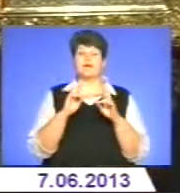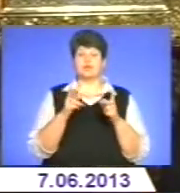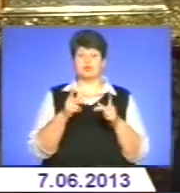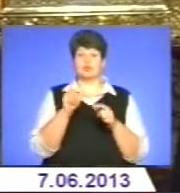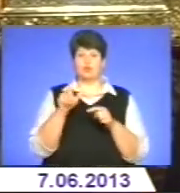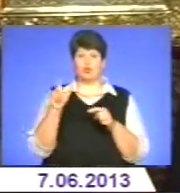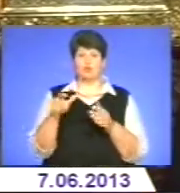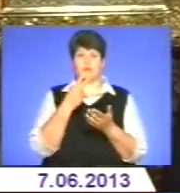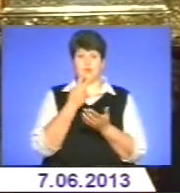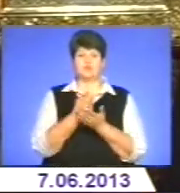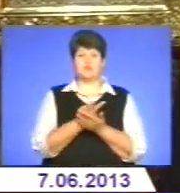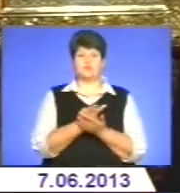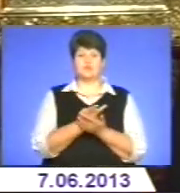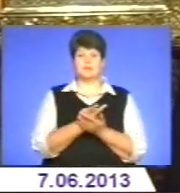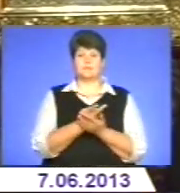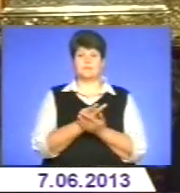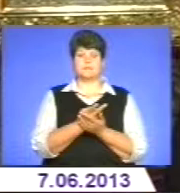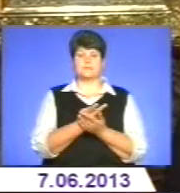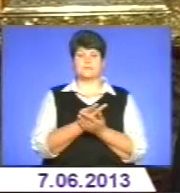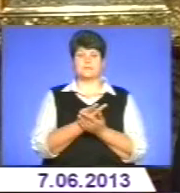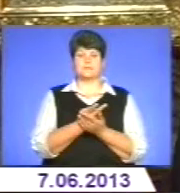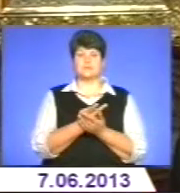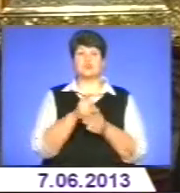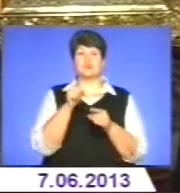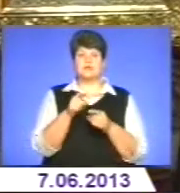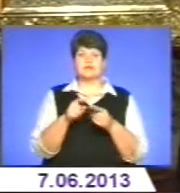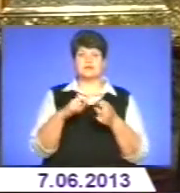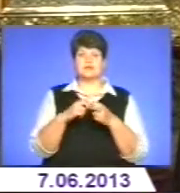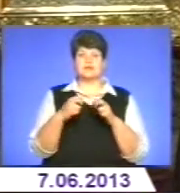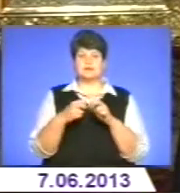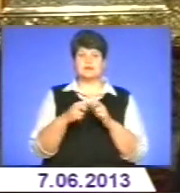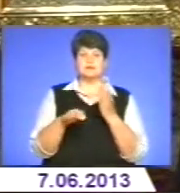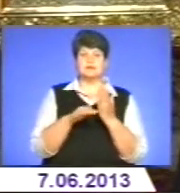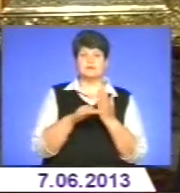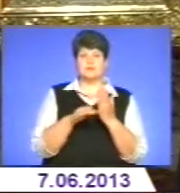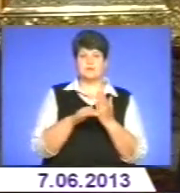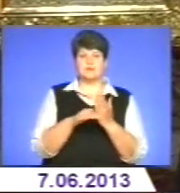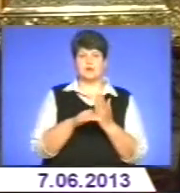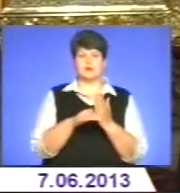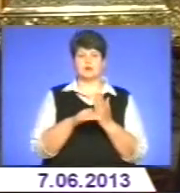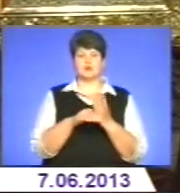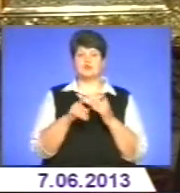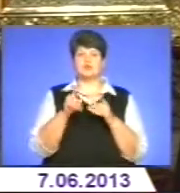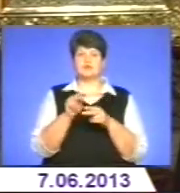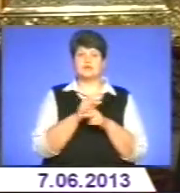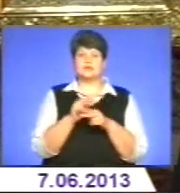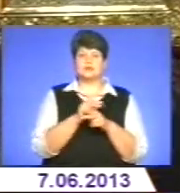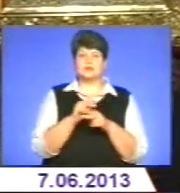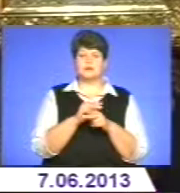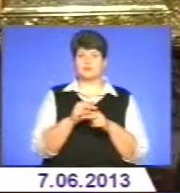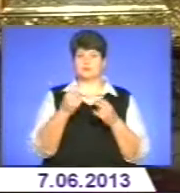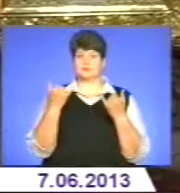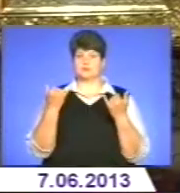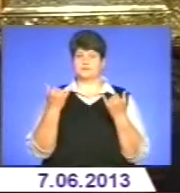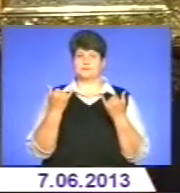бачили, що ті останки допомагають, що вони є цілющими. Якраз